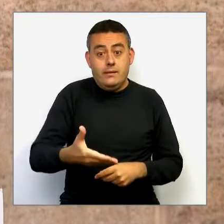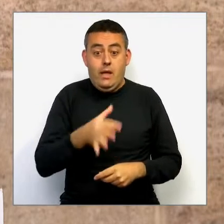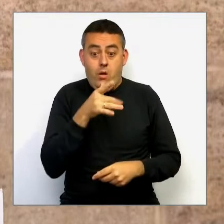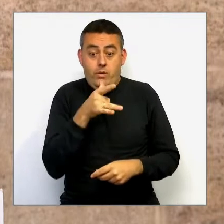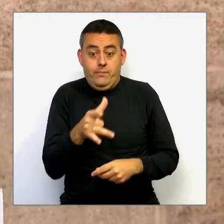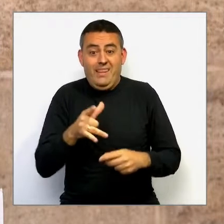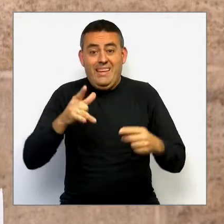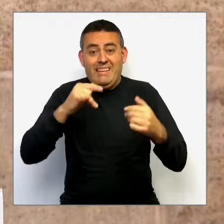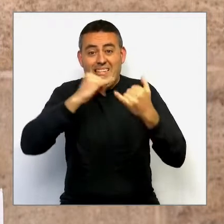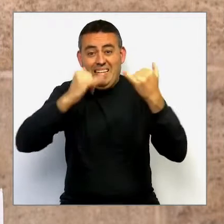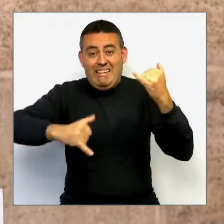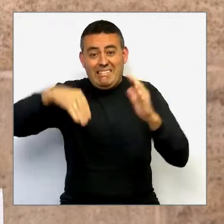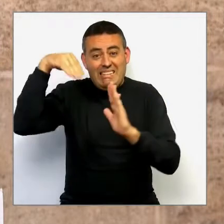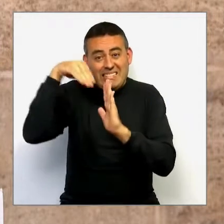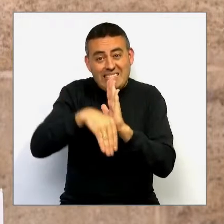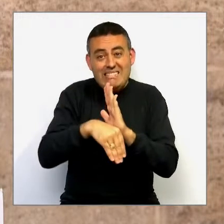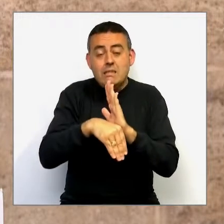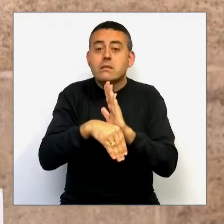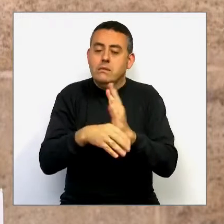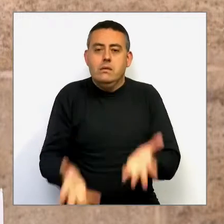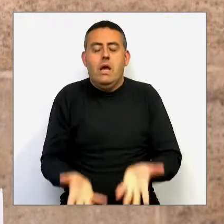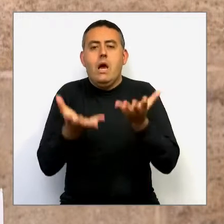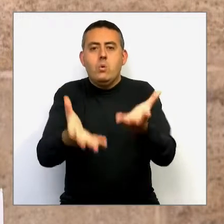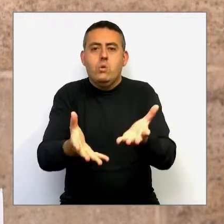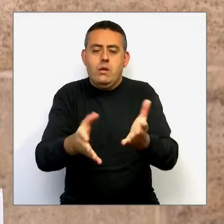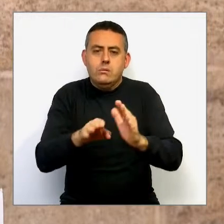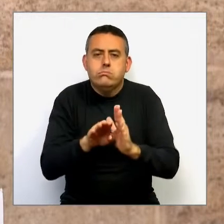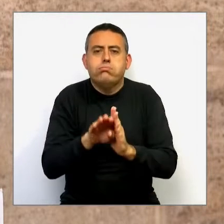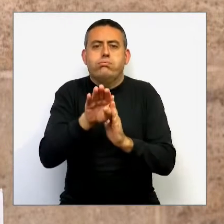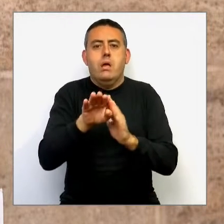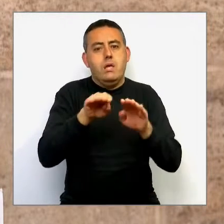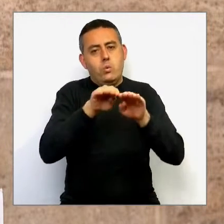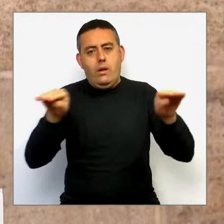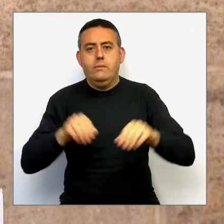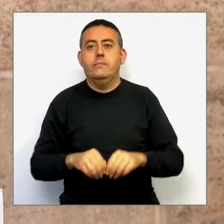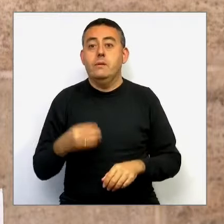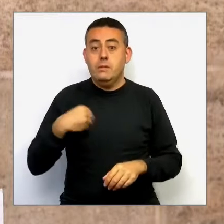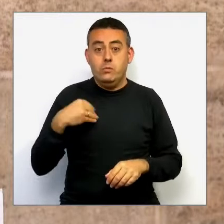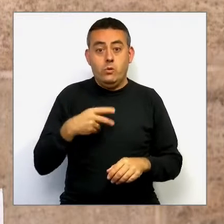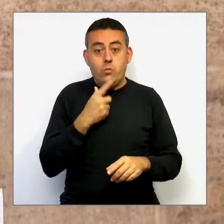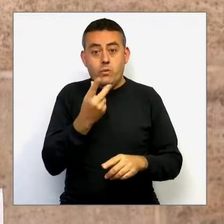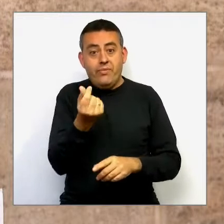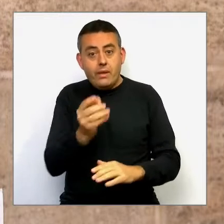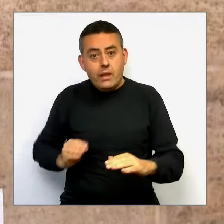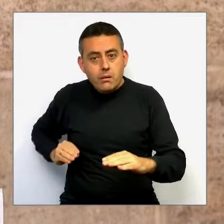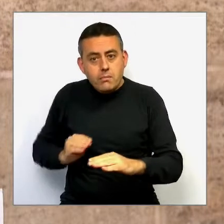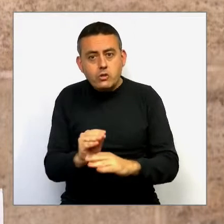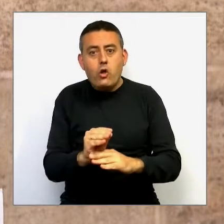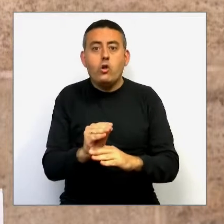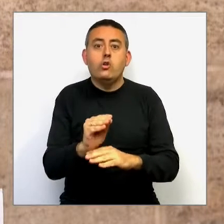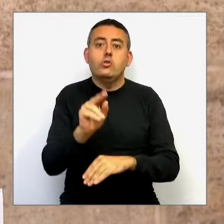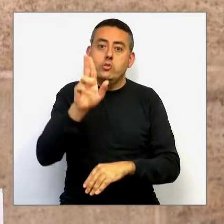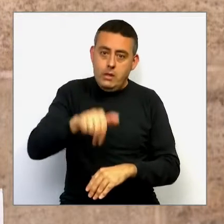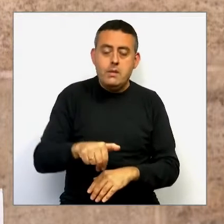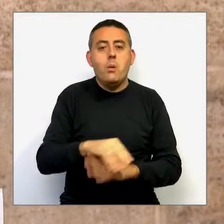Per això estem desplegant una acció expansiva en les inversions que creen treball i en el reforç de la protecció social.